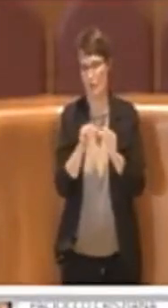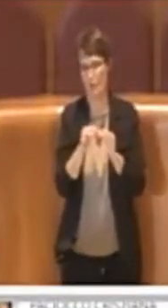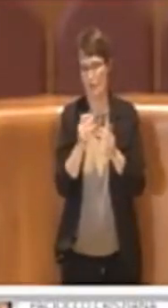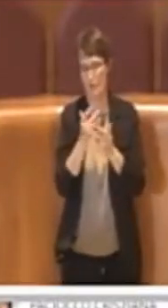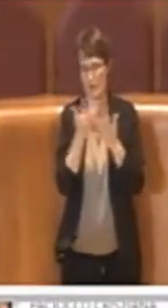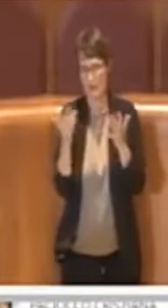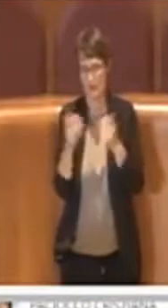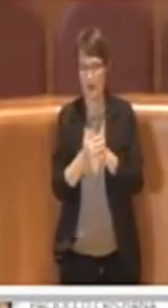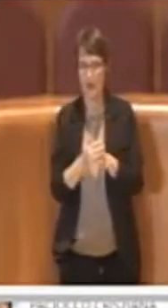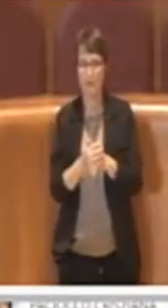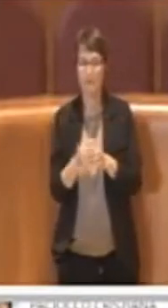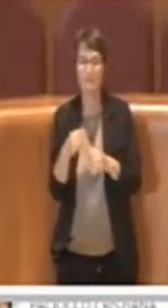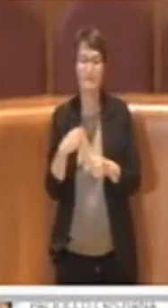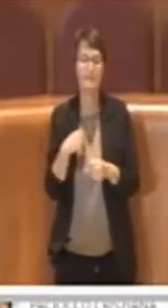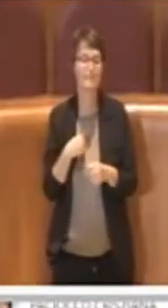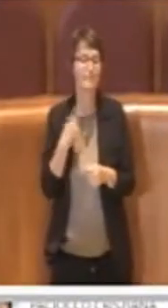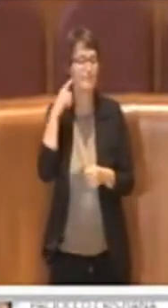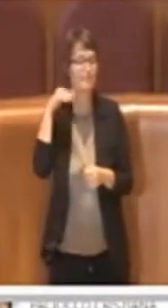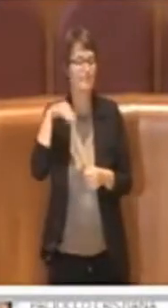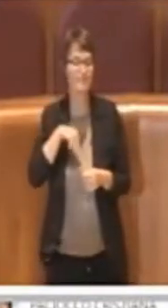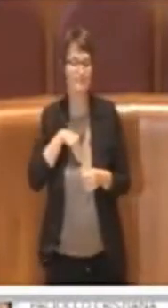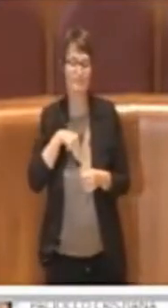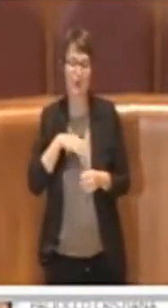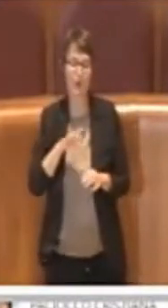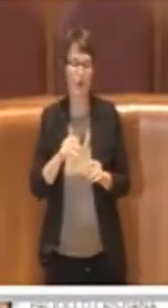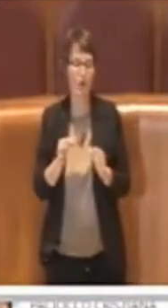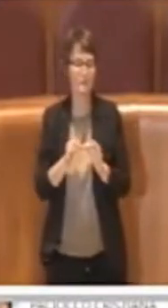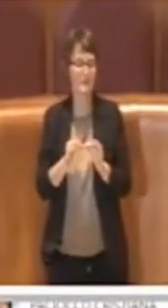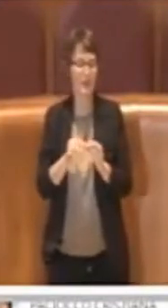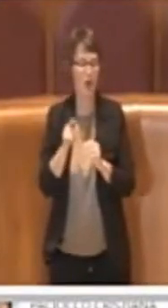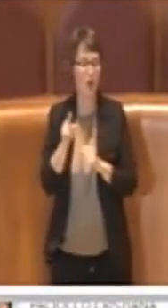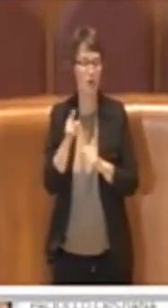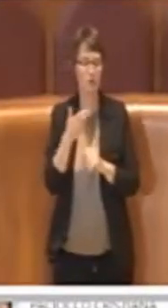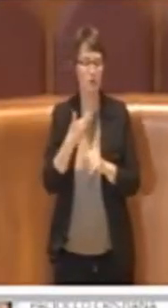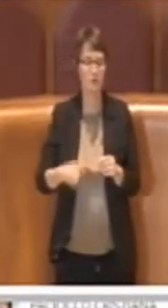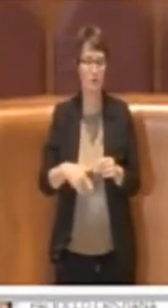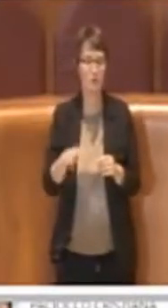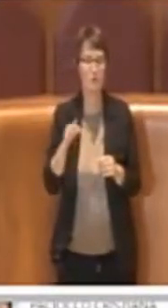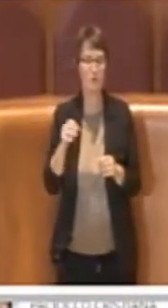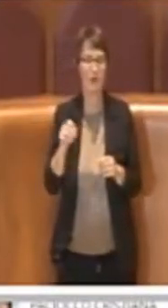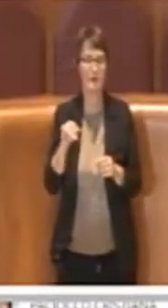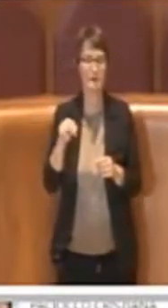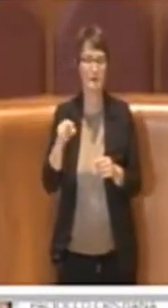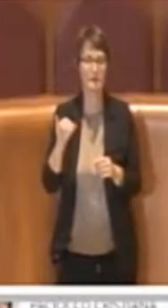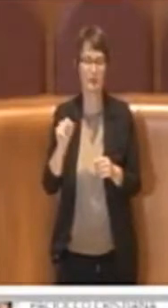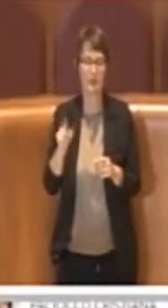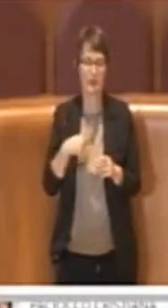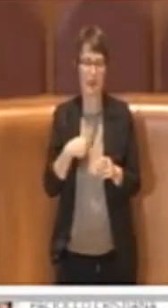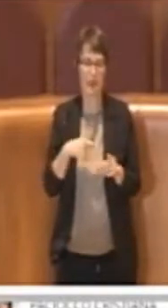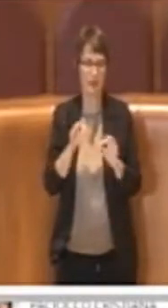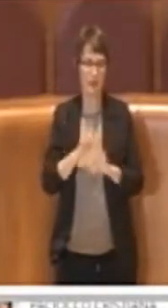mi sento d'accordo con il Consigliere Fassina, non è nessun Mimbi, ma